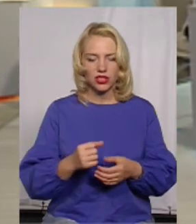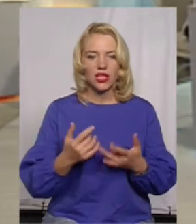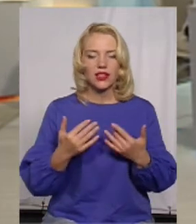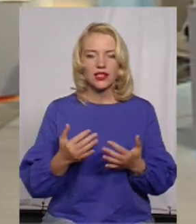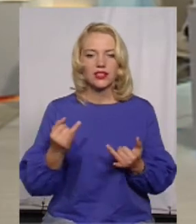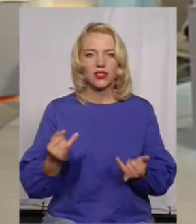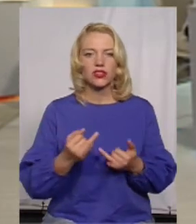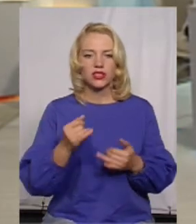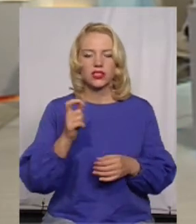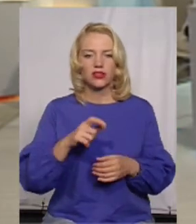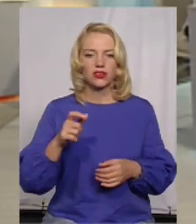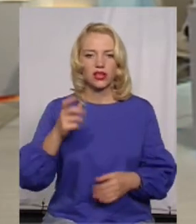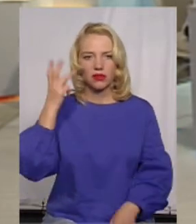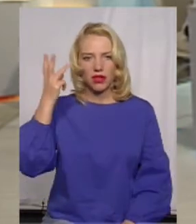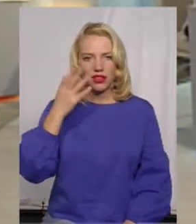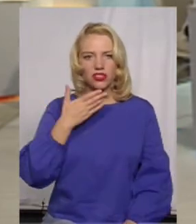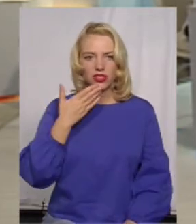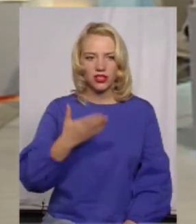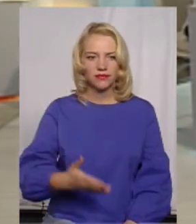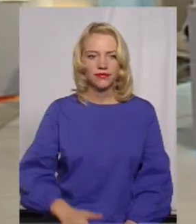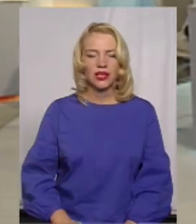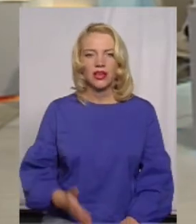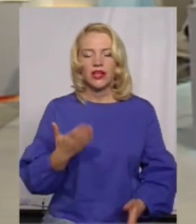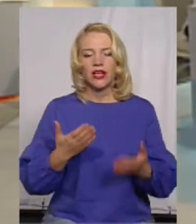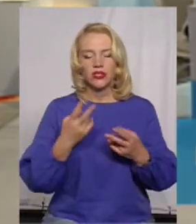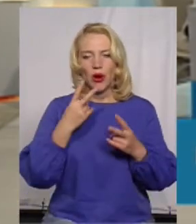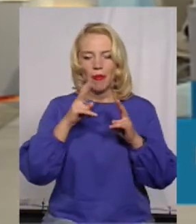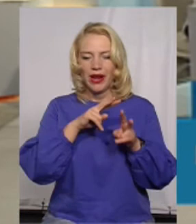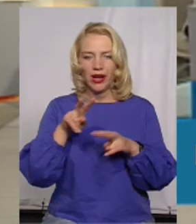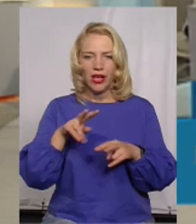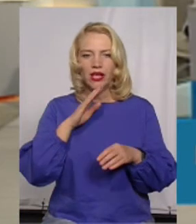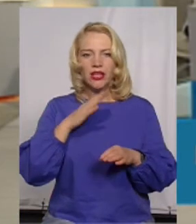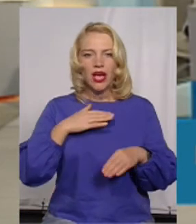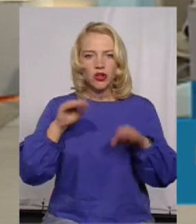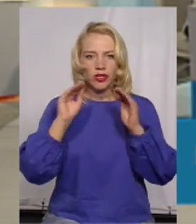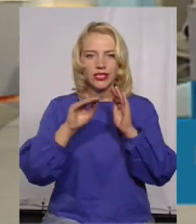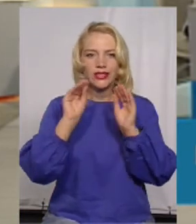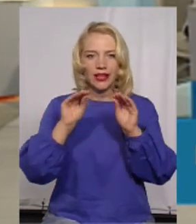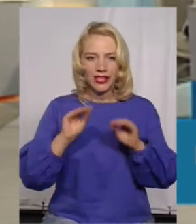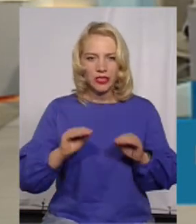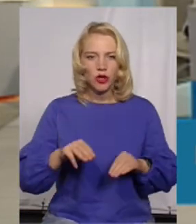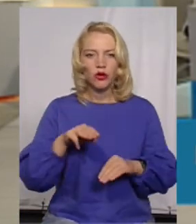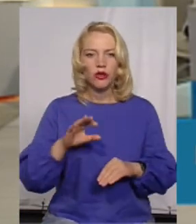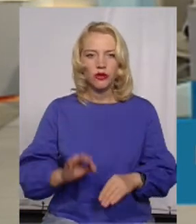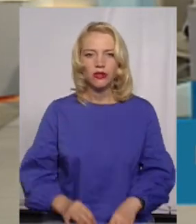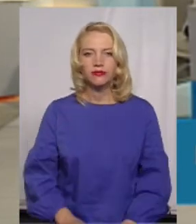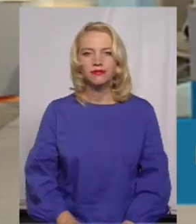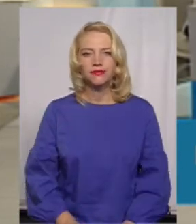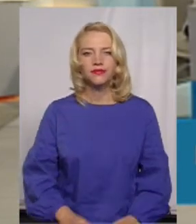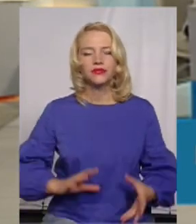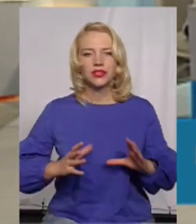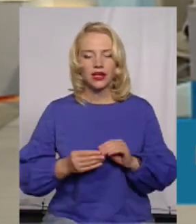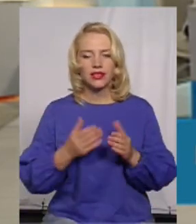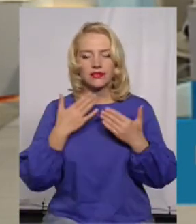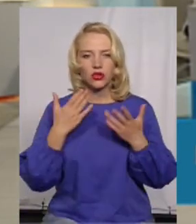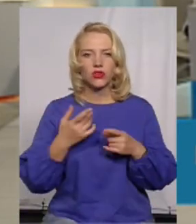жителів Хмельниччини? Дивіться, якщо переглянути нашу статистику, то взагалі